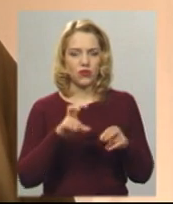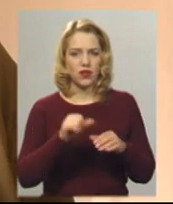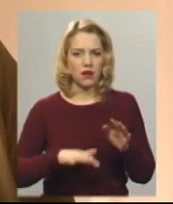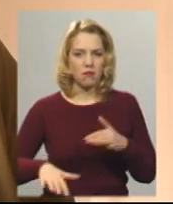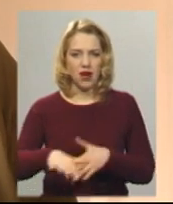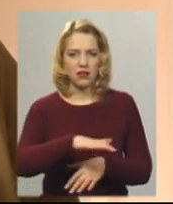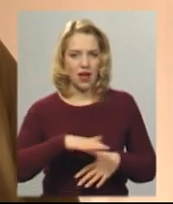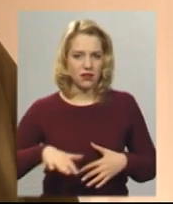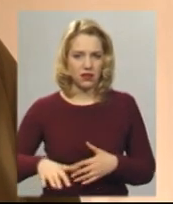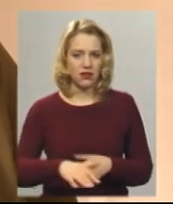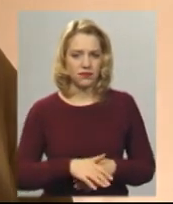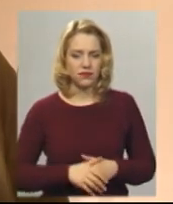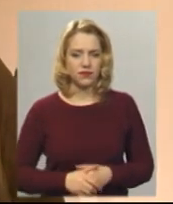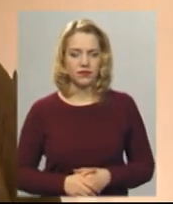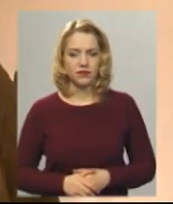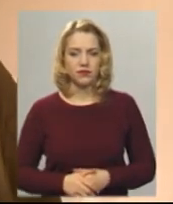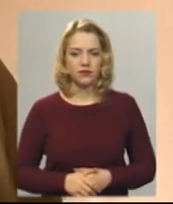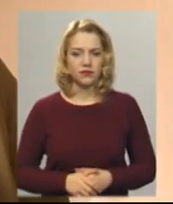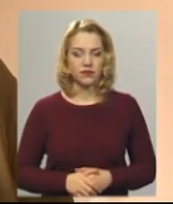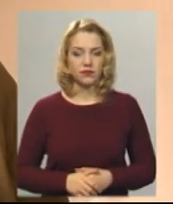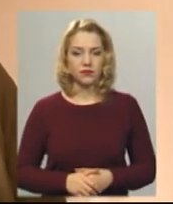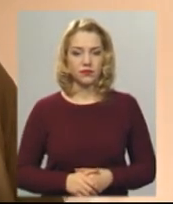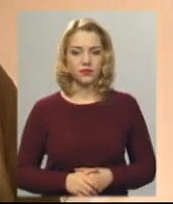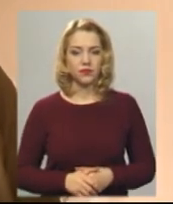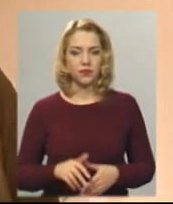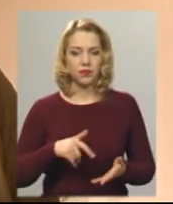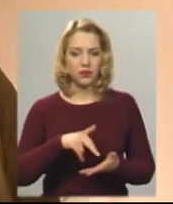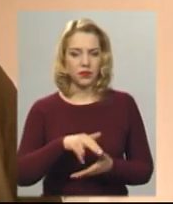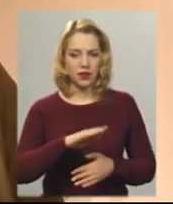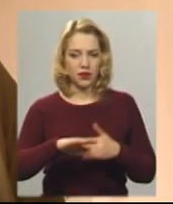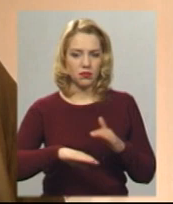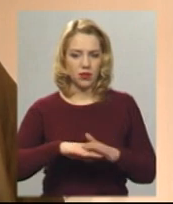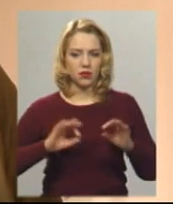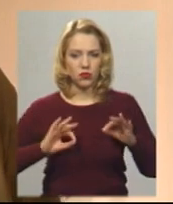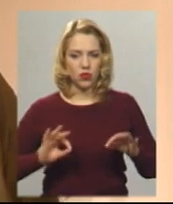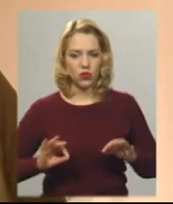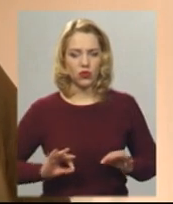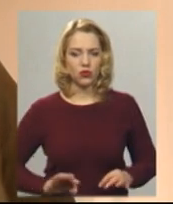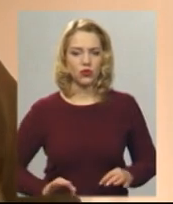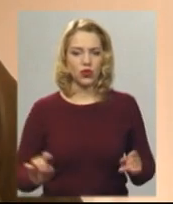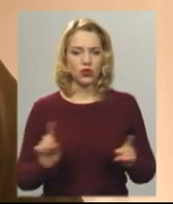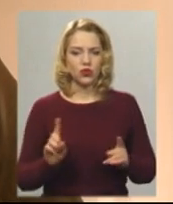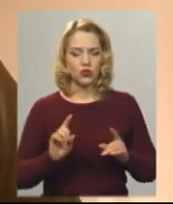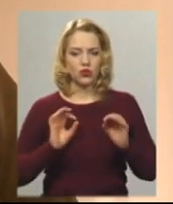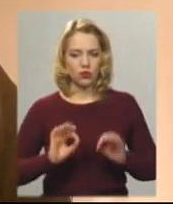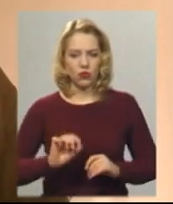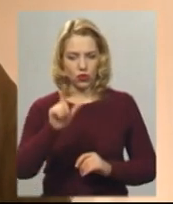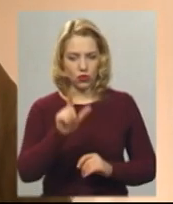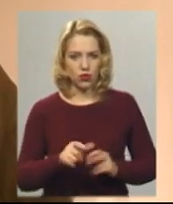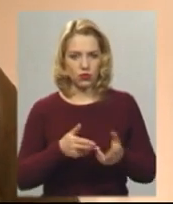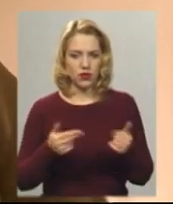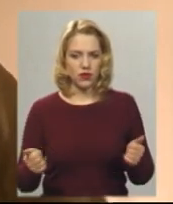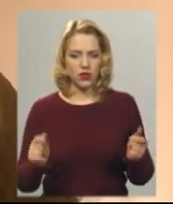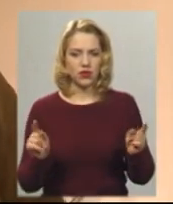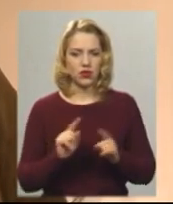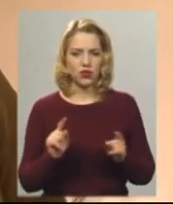піти під прокуратуру, щоб прокурори підтвердили, що вони з